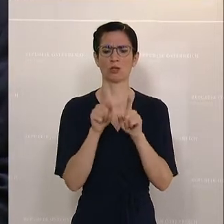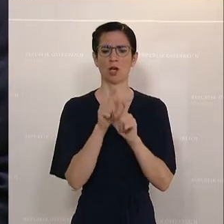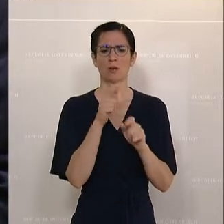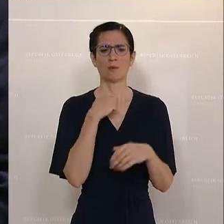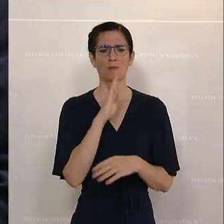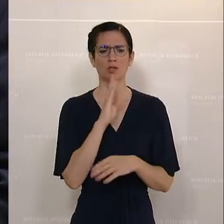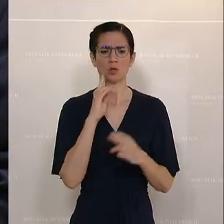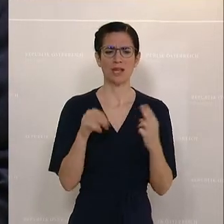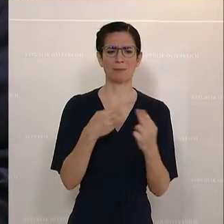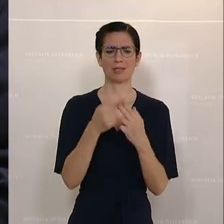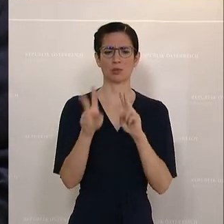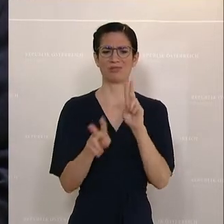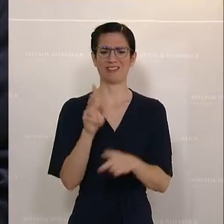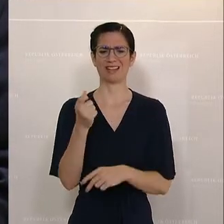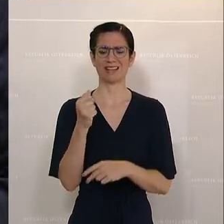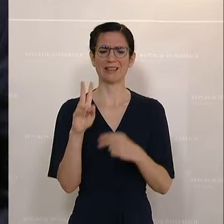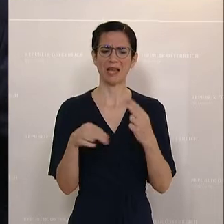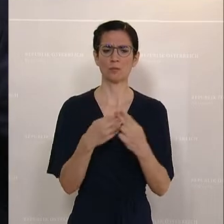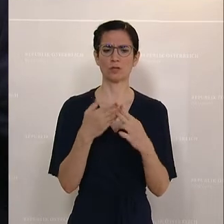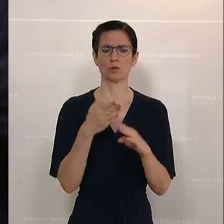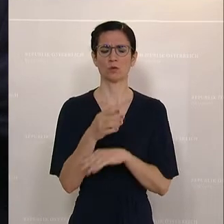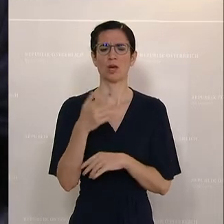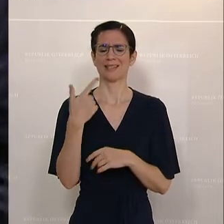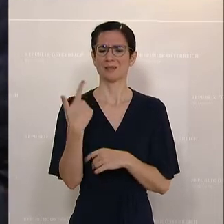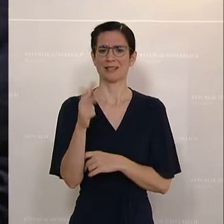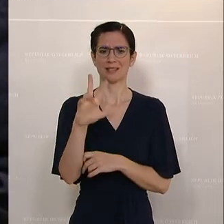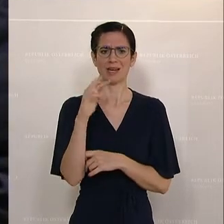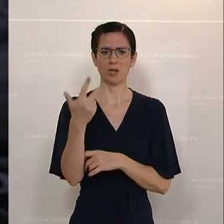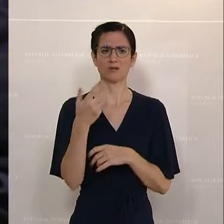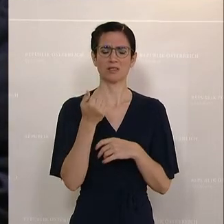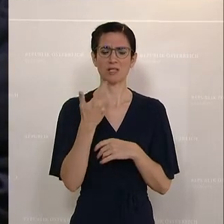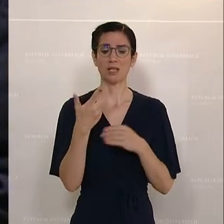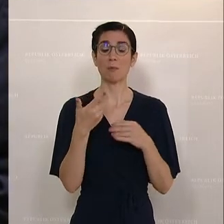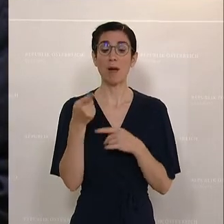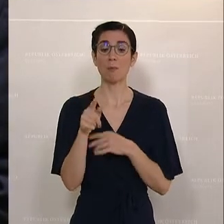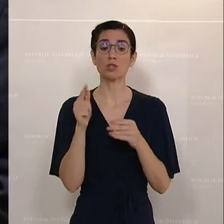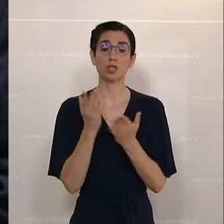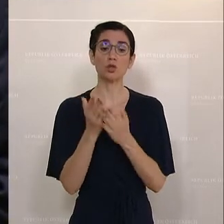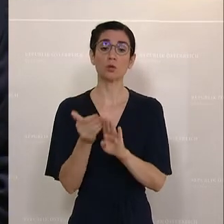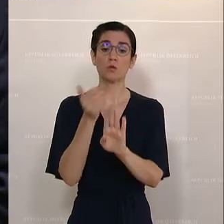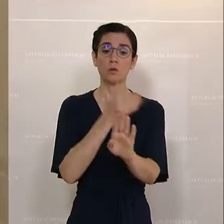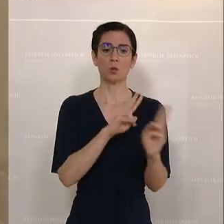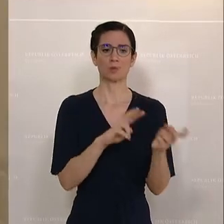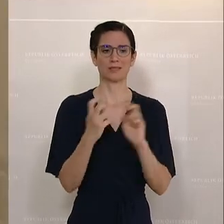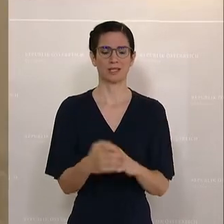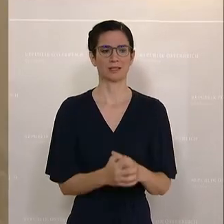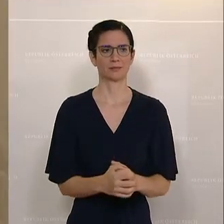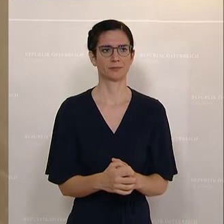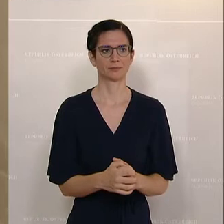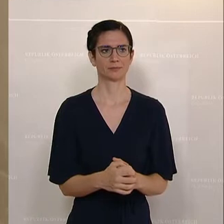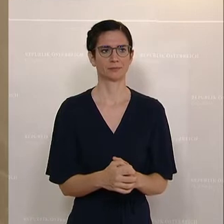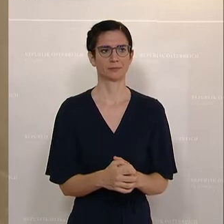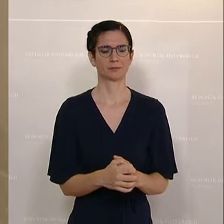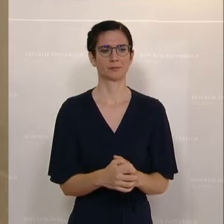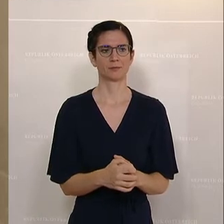die Pflegegeldanpassung für 2023 um einige Monate vorzuziehen? Ich halte zunächst fest, dass